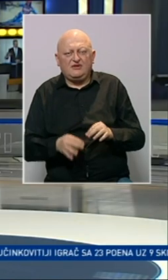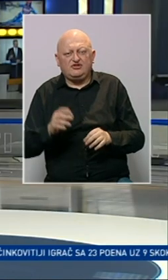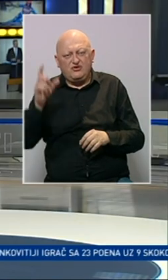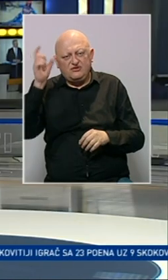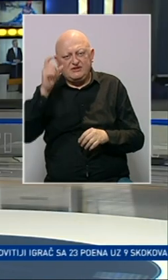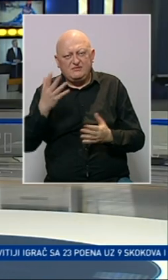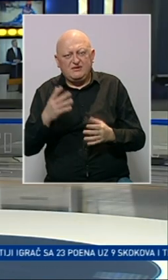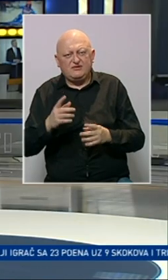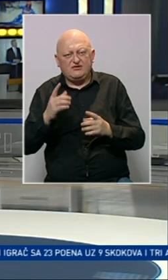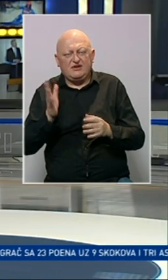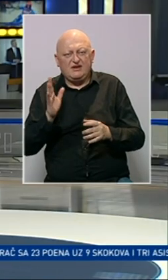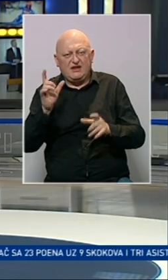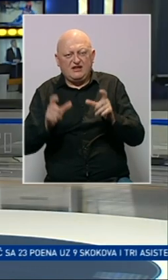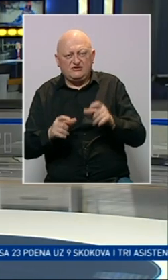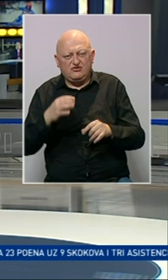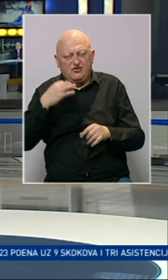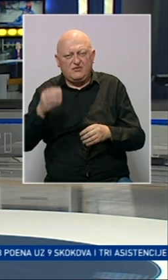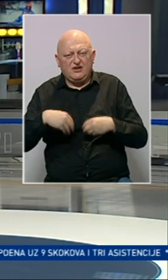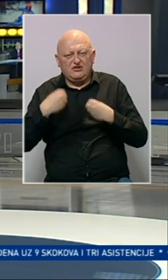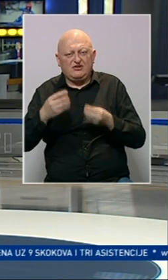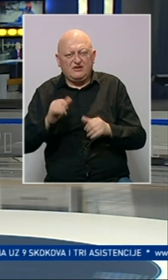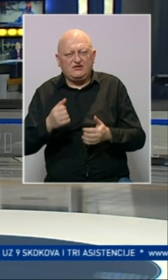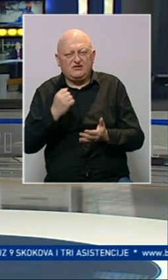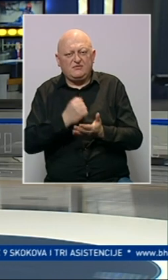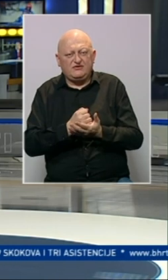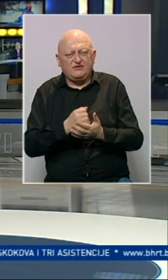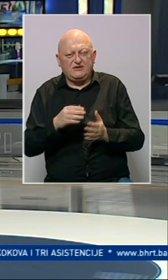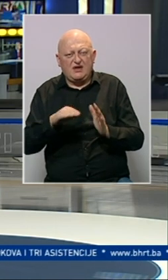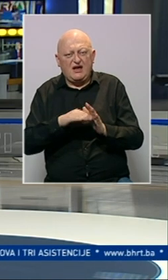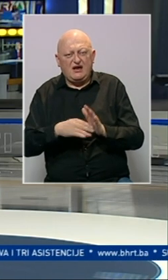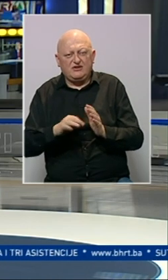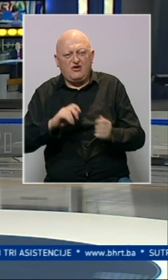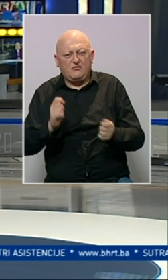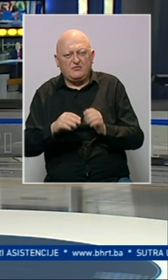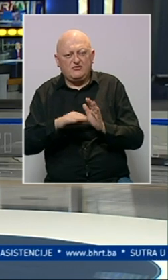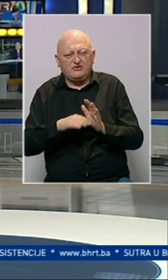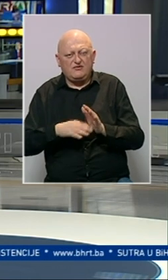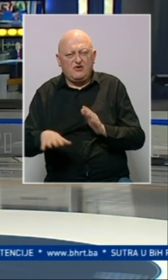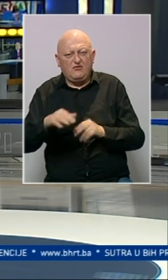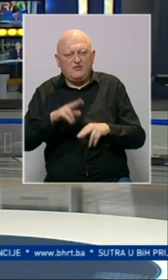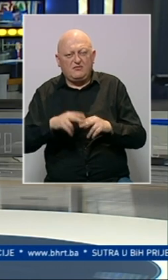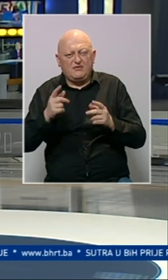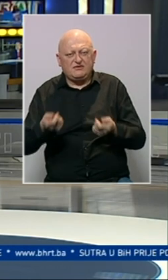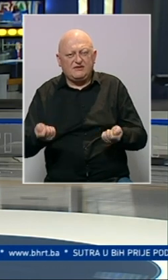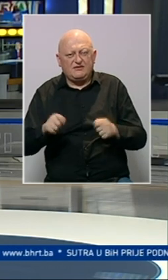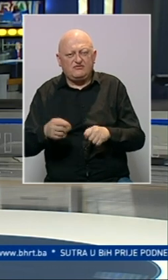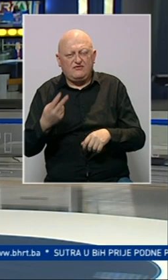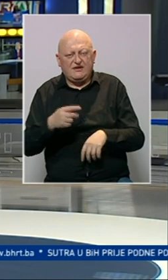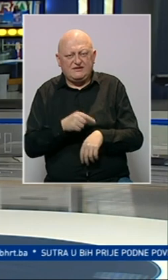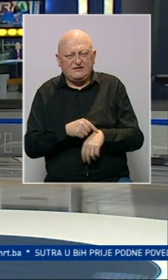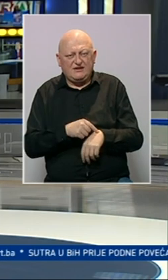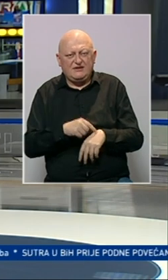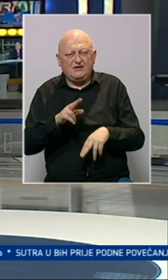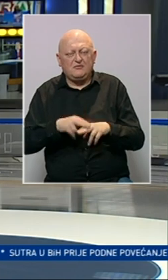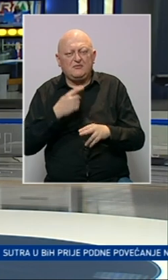Birelište u Srbiji, gdje su se građani tokom dana izjašnjavali da li su za potvrđivanje akta o promjeni ustava u oblasti pravosuđa, zatvorena su u